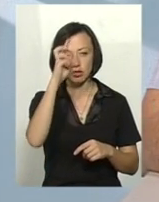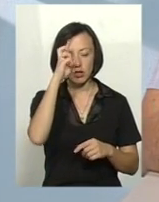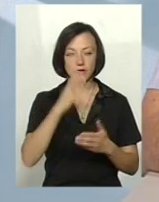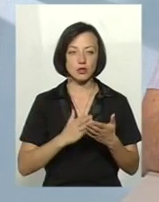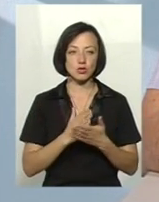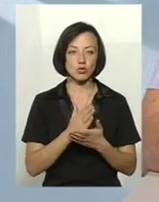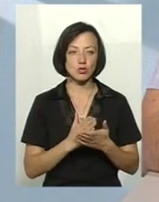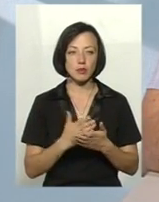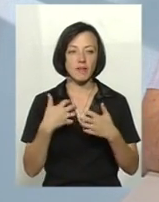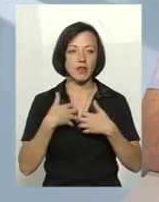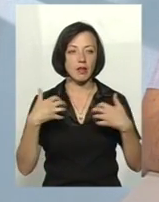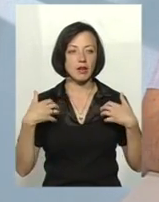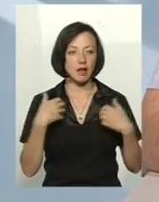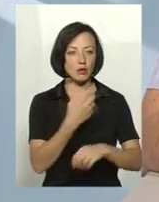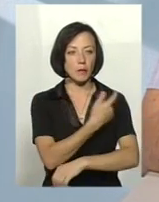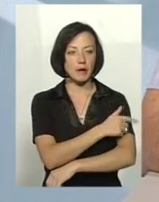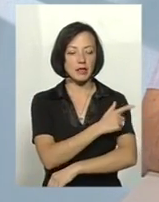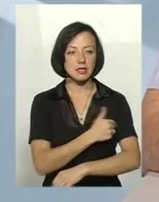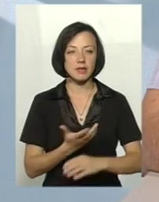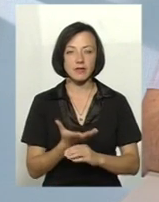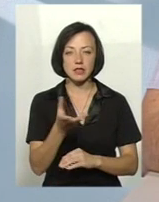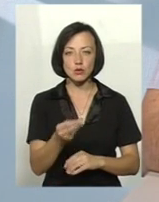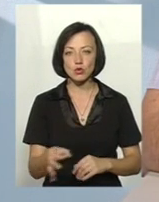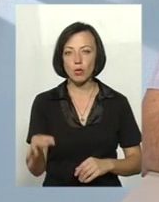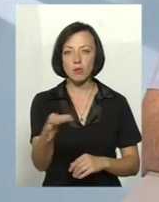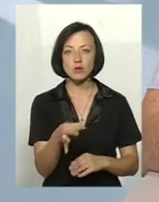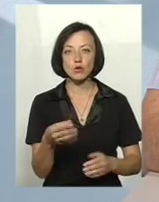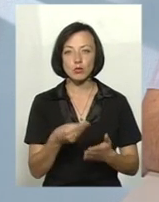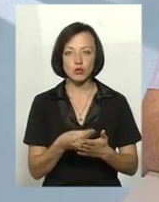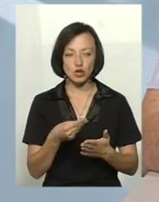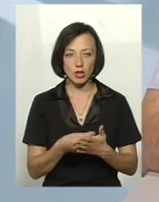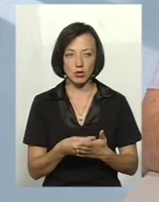служба ветеринарної медицини фінансується із обласного бюджету.